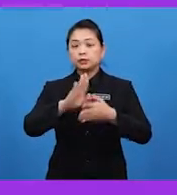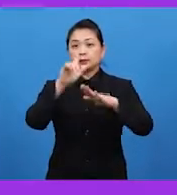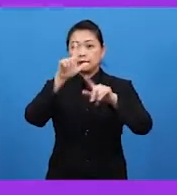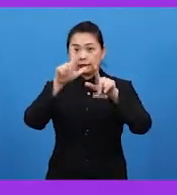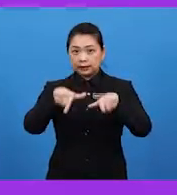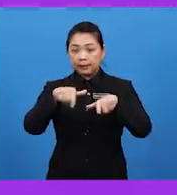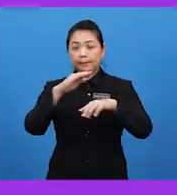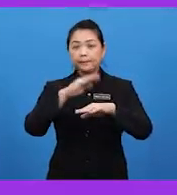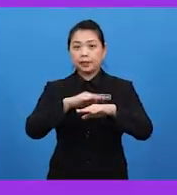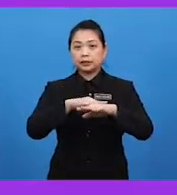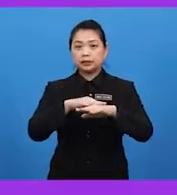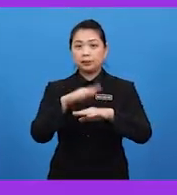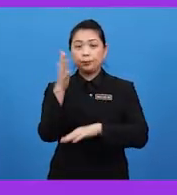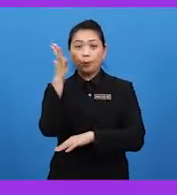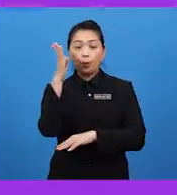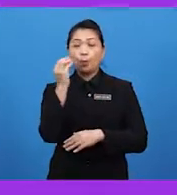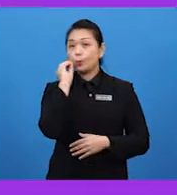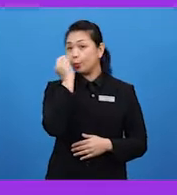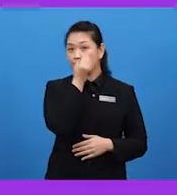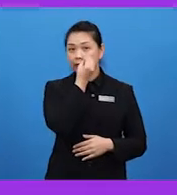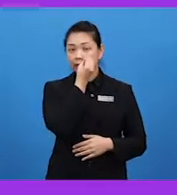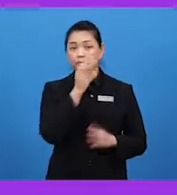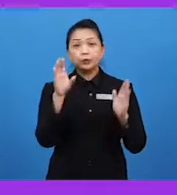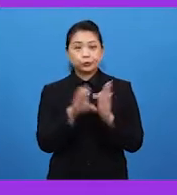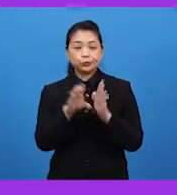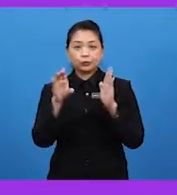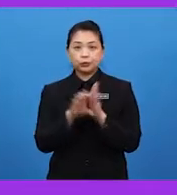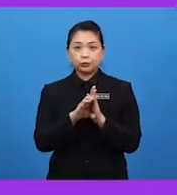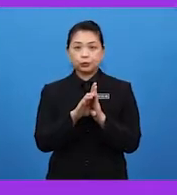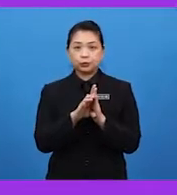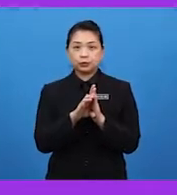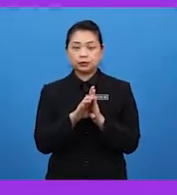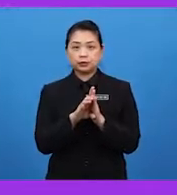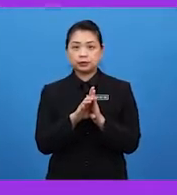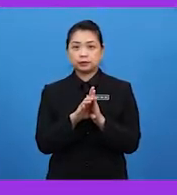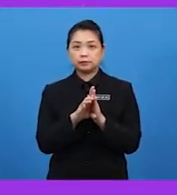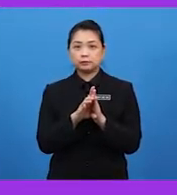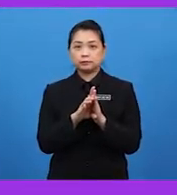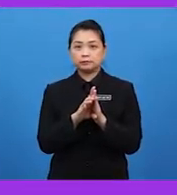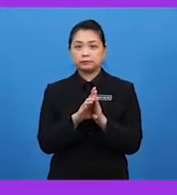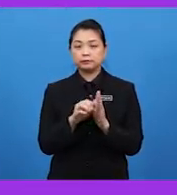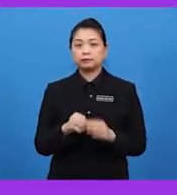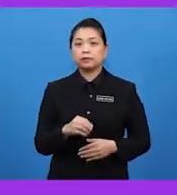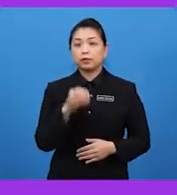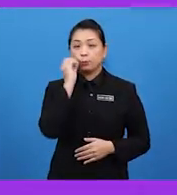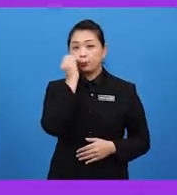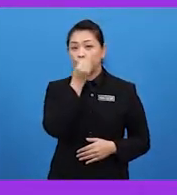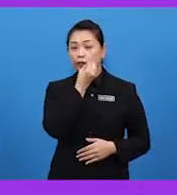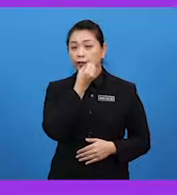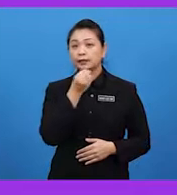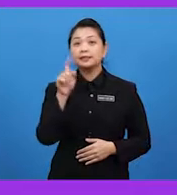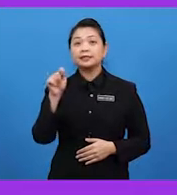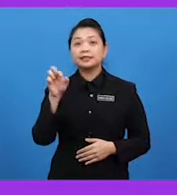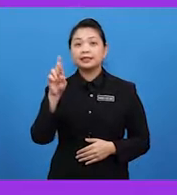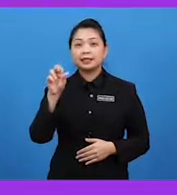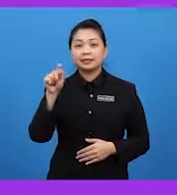stigma pada pokok bunga. Contoh-contoh bagi pokok ini ialah bunga teratai,